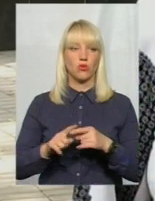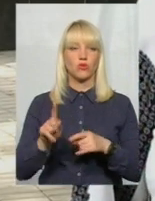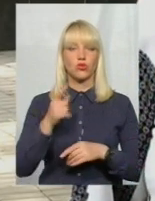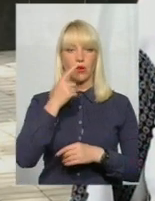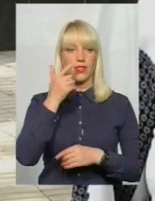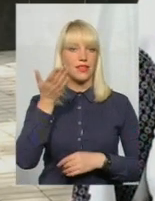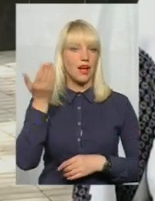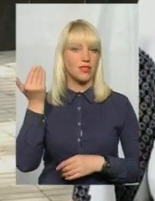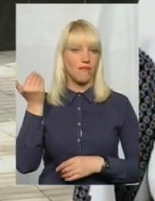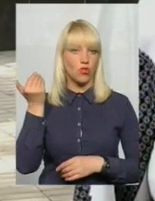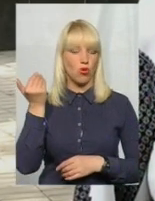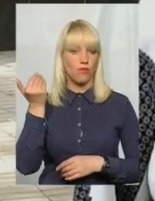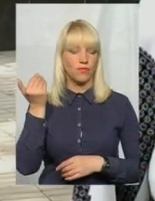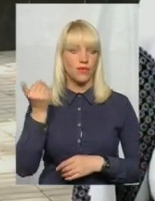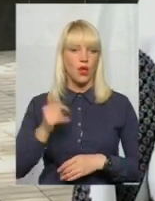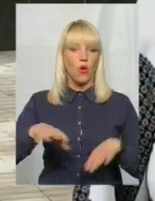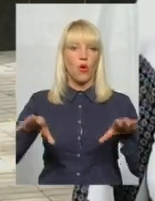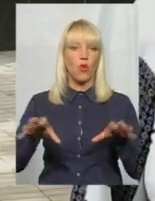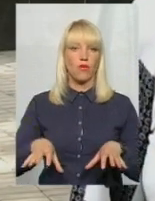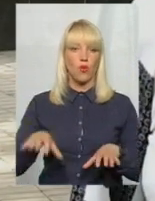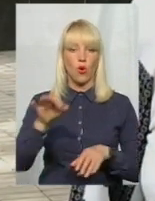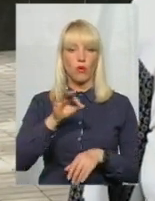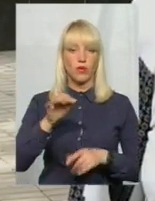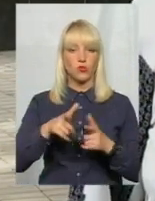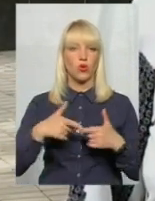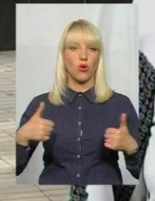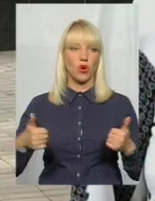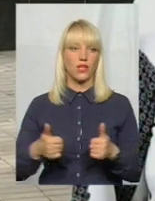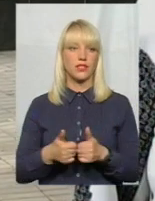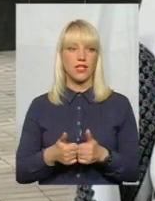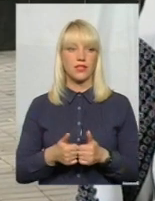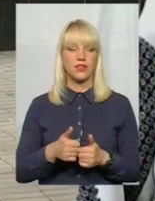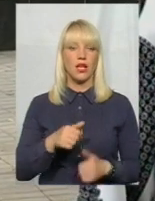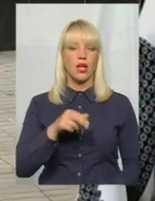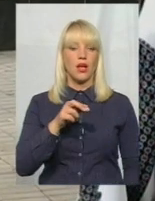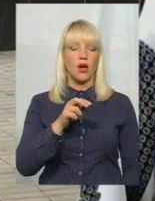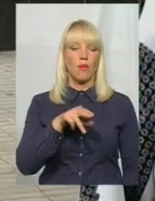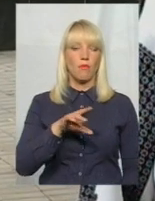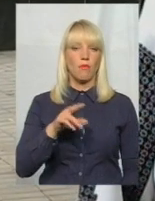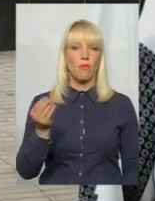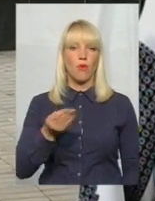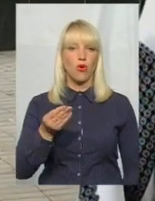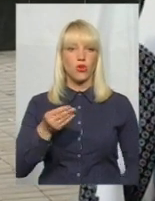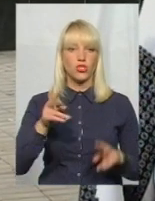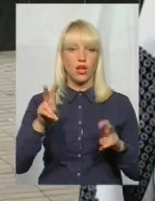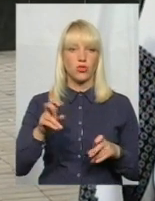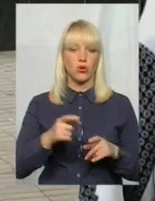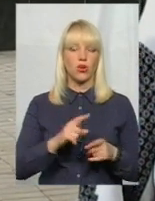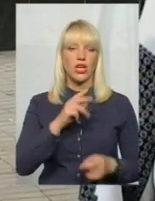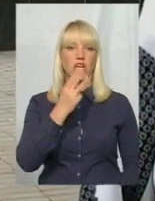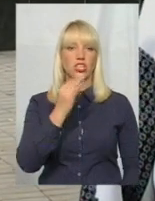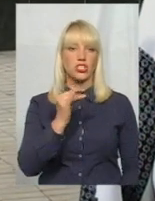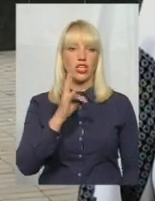давно головою обласної організації блоку Петра Порошенка став Шенькович,